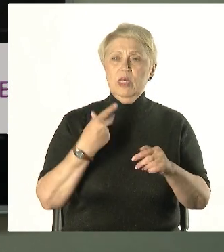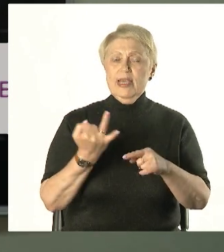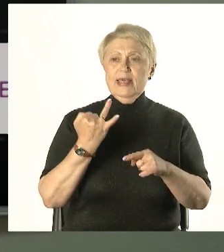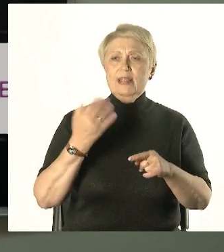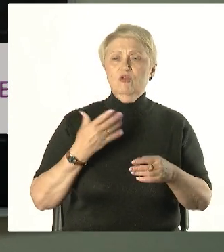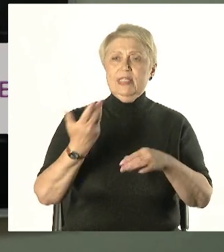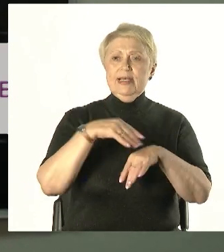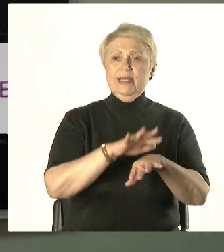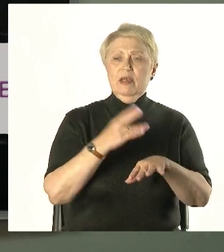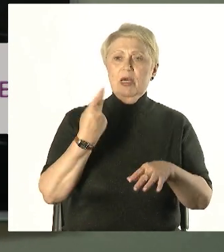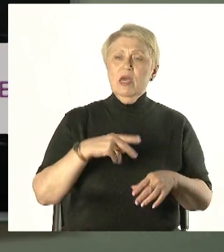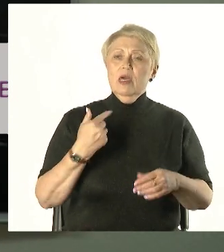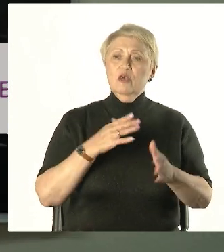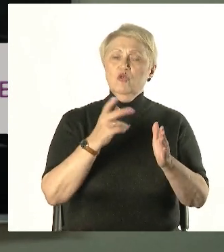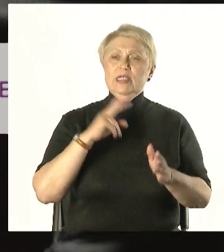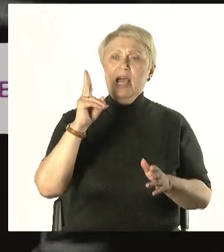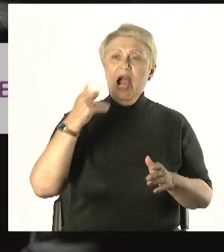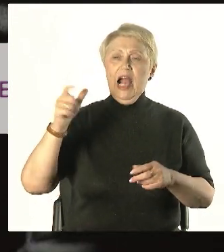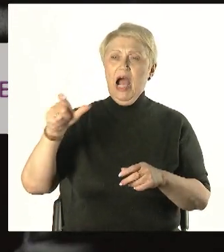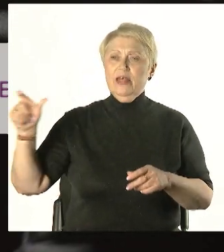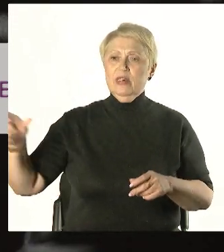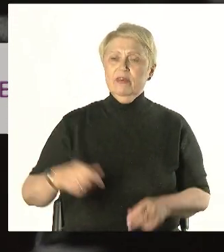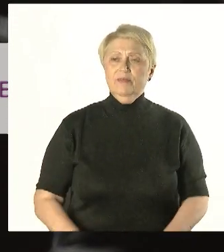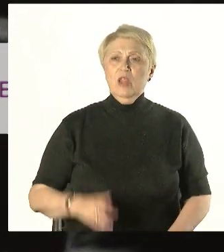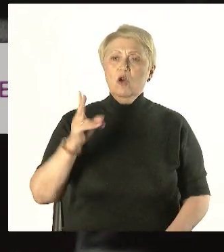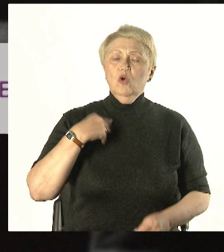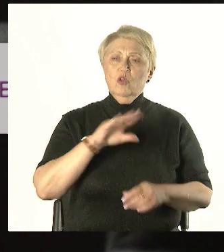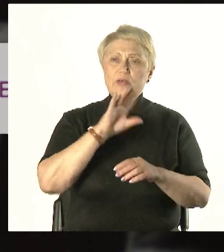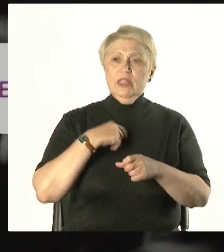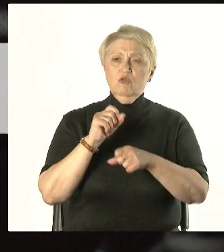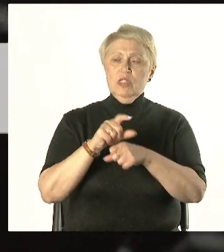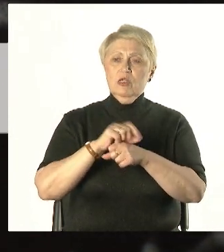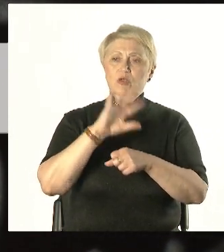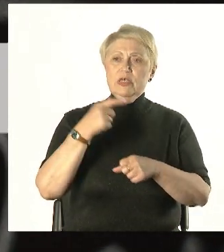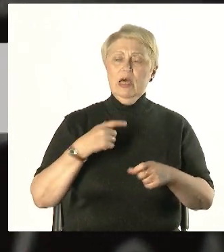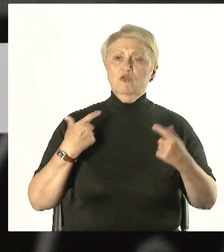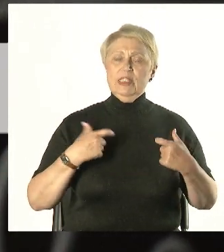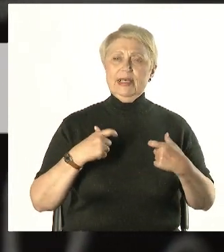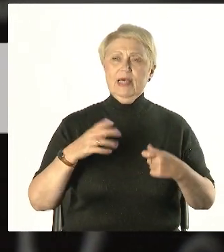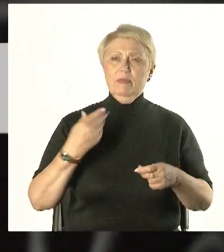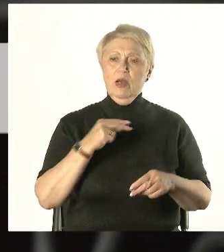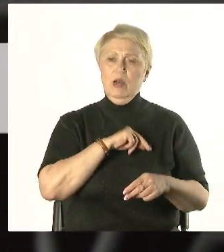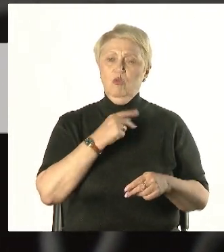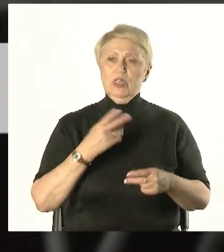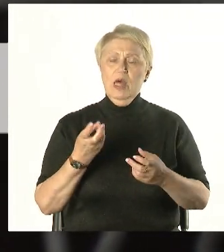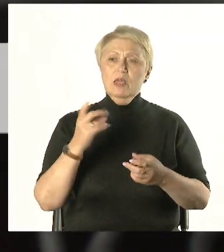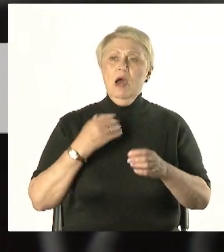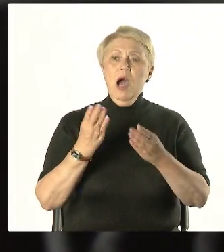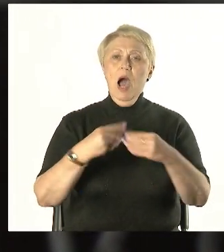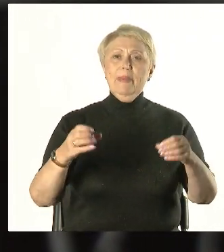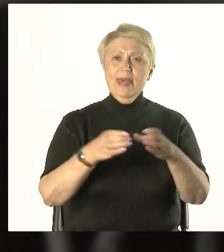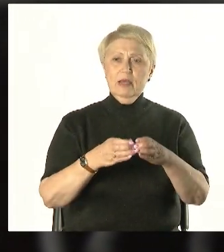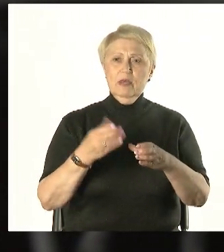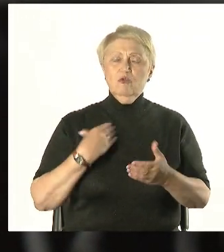кадровая. Сотрудники учреждения ежегодно сдают экзамены, провалить которые означает недопуск к работе на объекте. Подобные